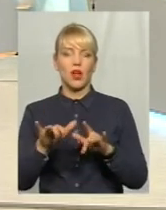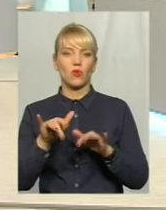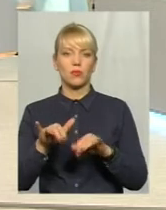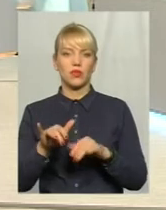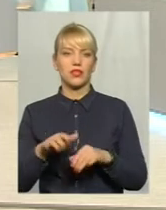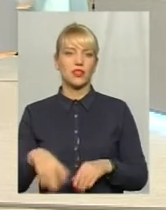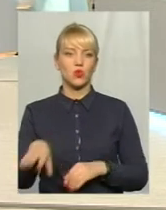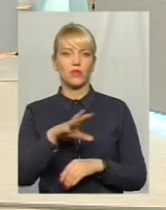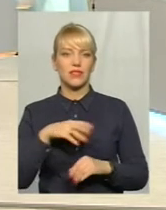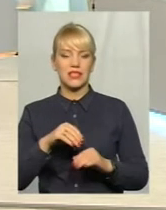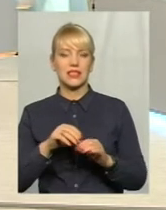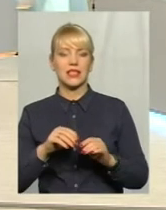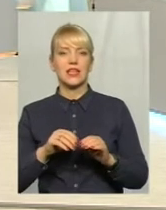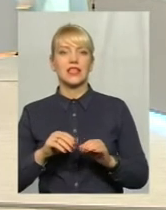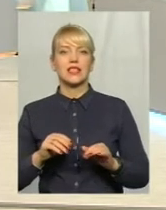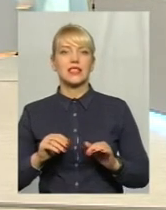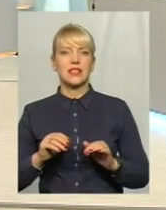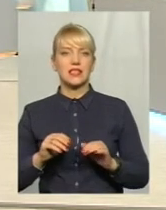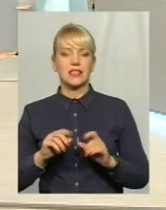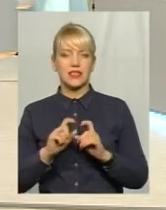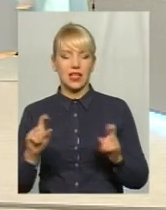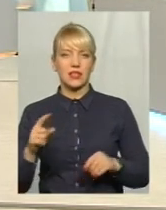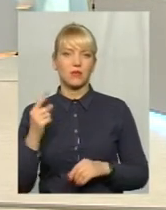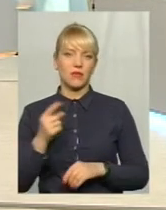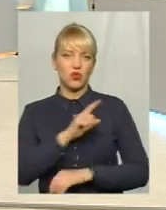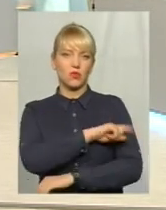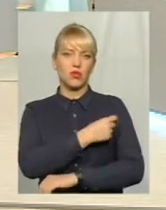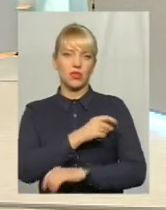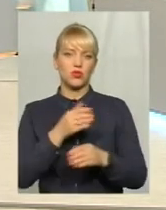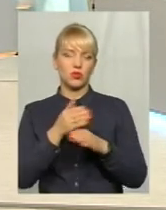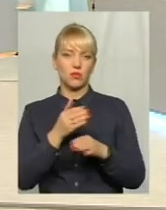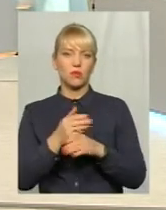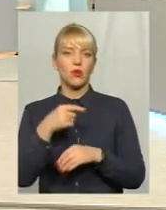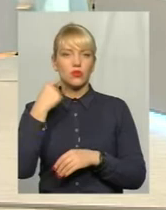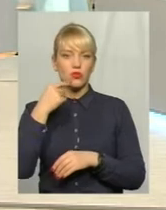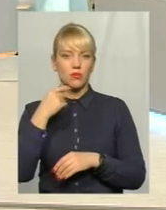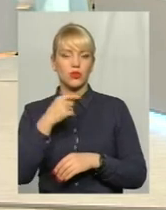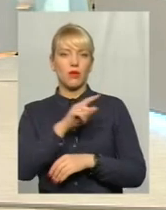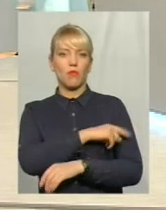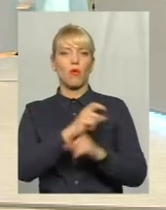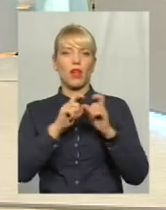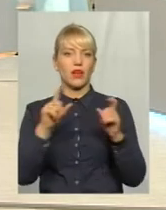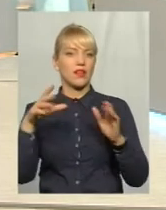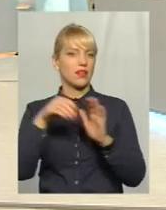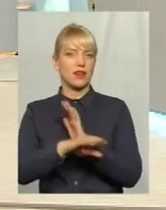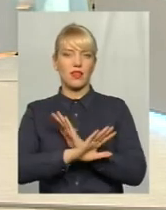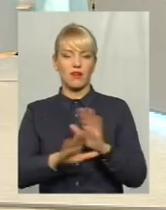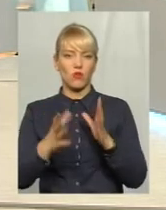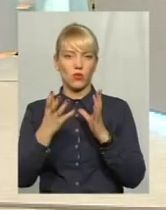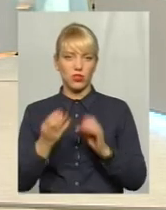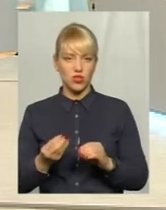всіх заходів первинної медичної допомоги. Тобто, стоматологічна поліклініка сюди ще не буде входити,